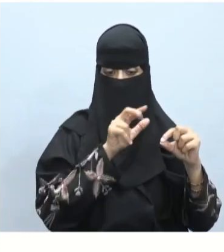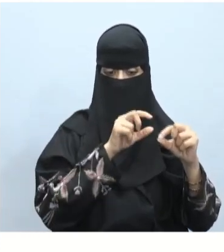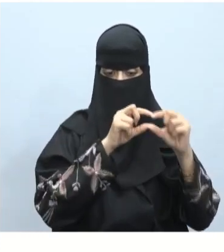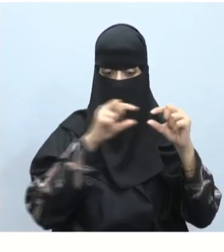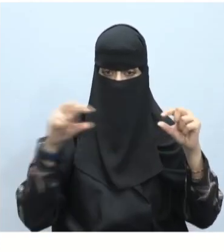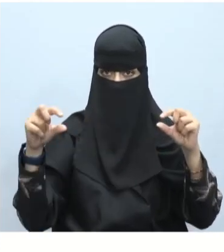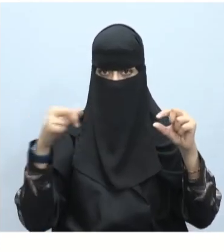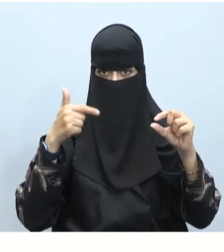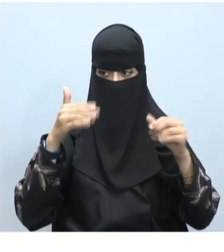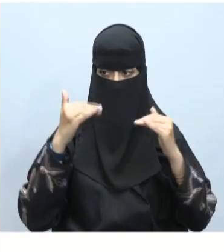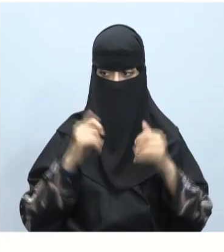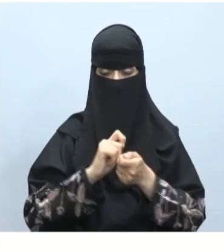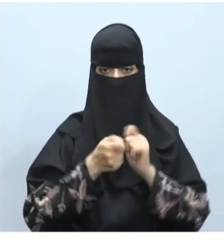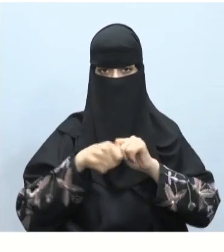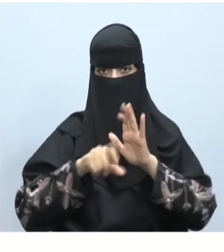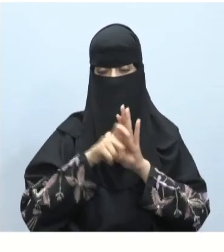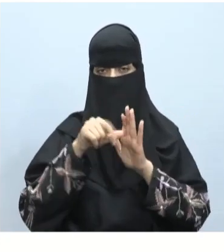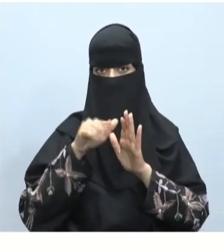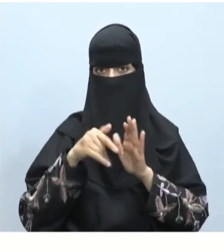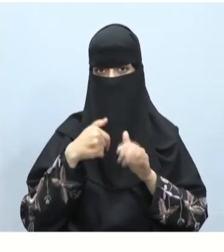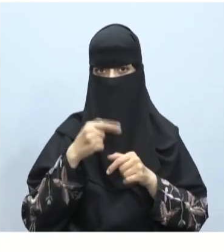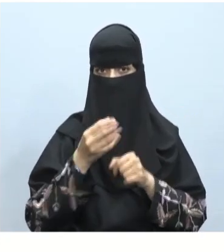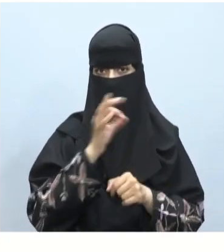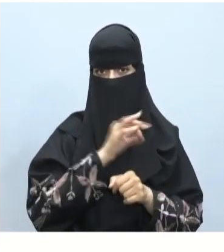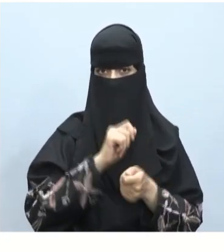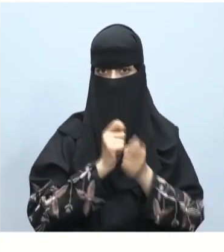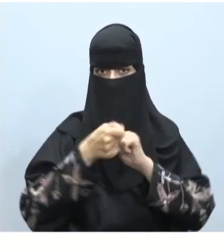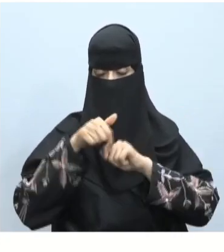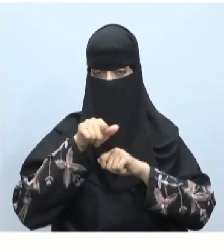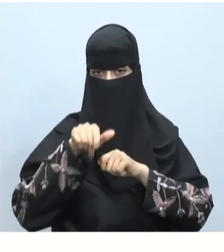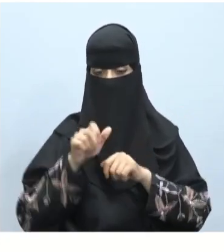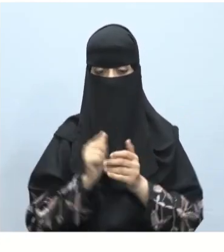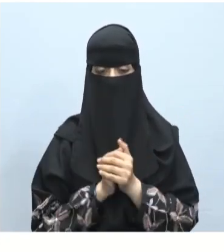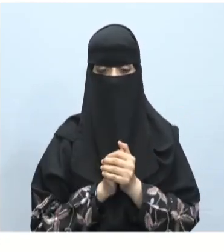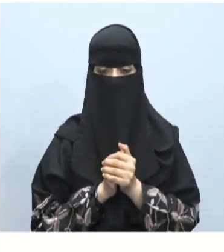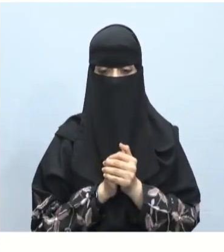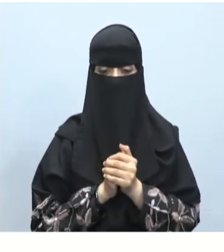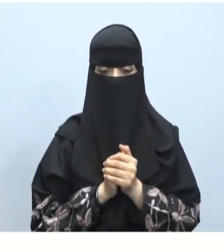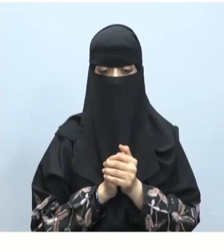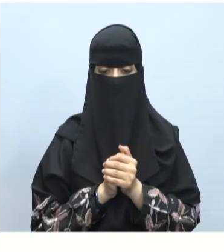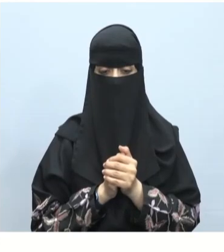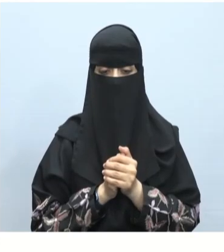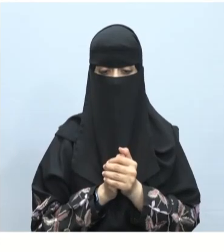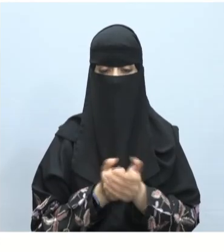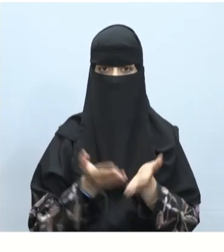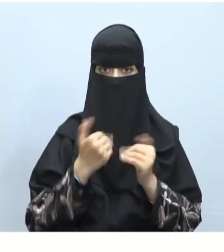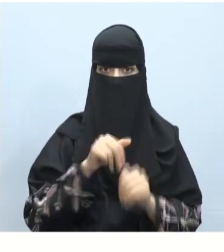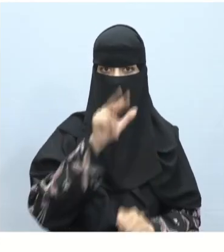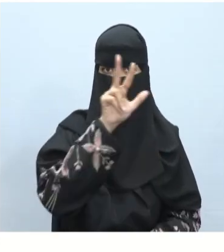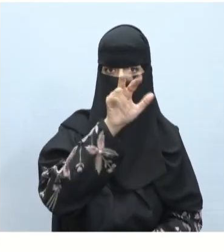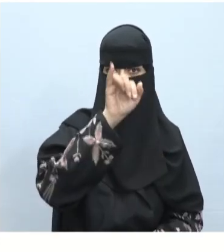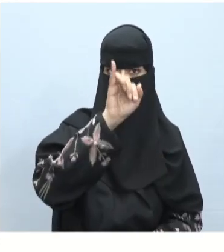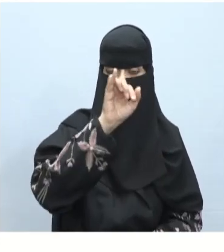الشريط شريط تعديل النص للاستفادة من هذا الشريط ومن ثم